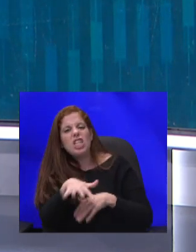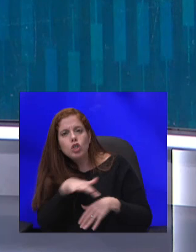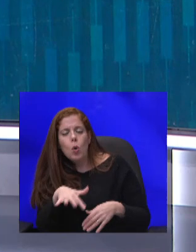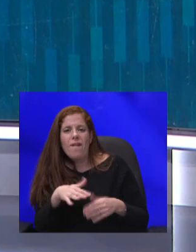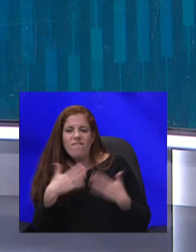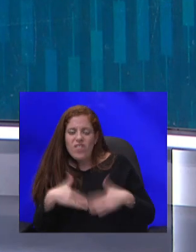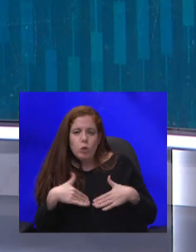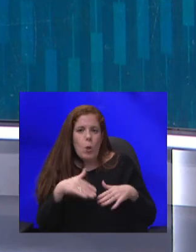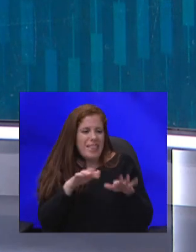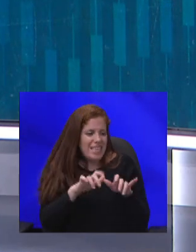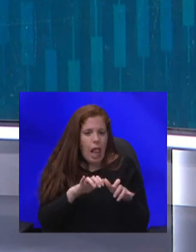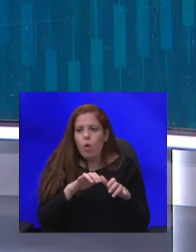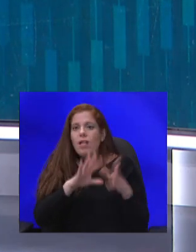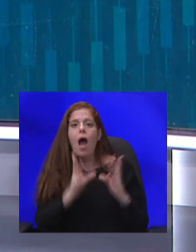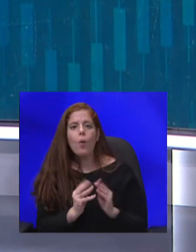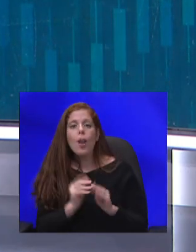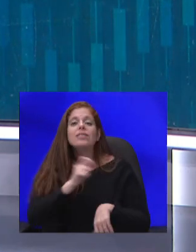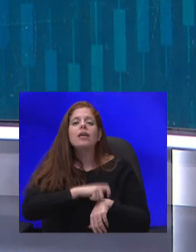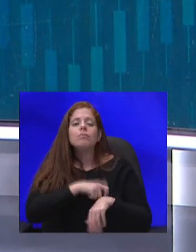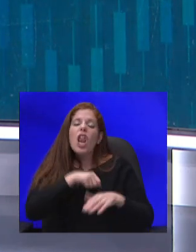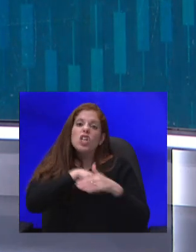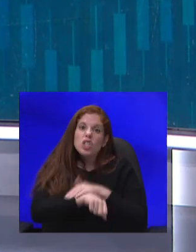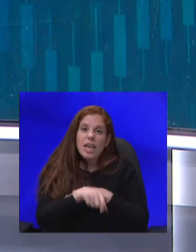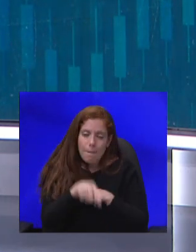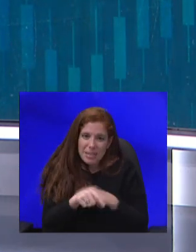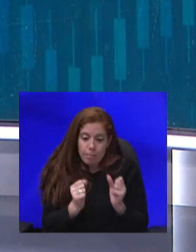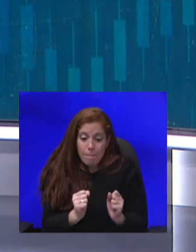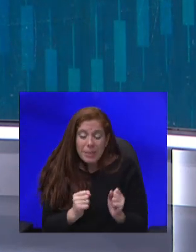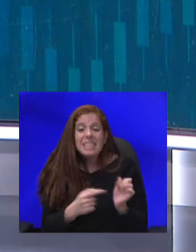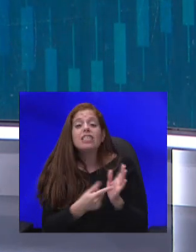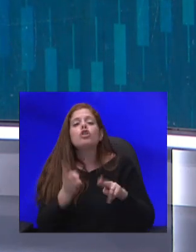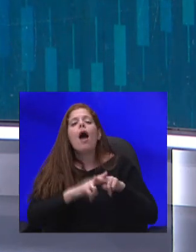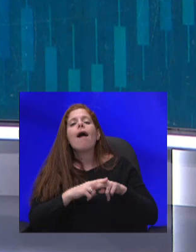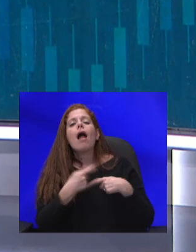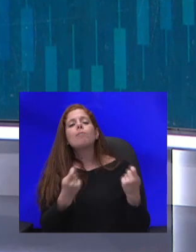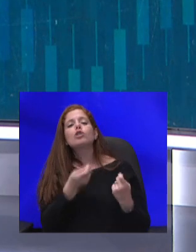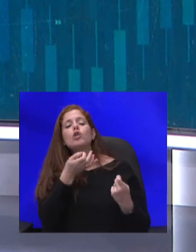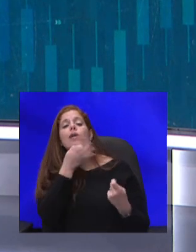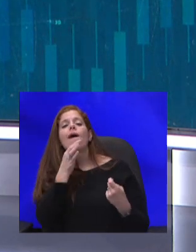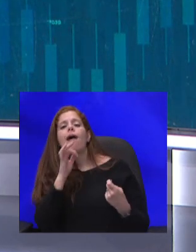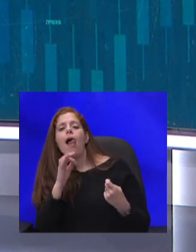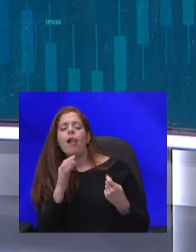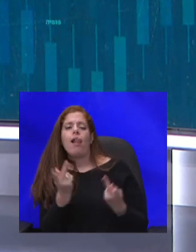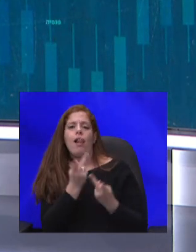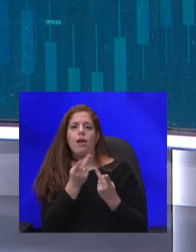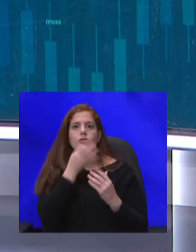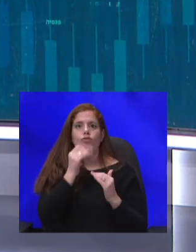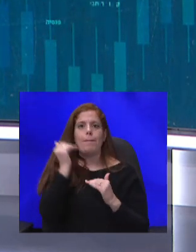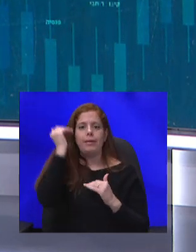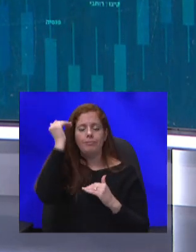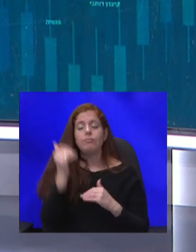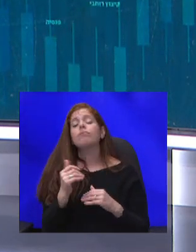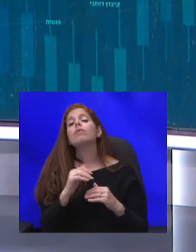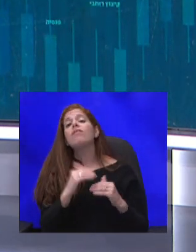זה הזמן להשקיע בתשתיות בשביל שלמשק יהיה קל יותר לצמוך בהמשך. וזה דווקא קצת קורה. לאחרון, חביב, לאשר